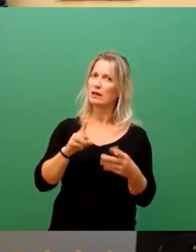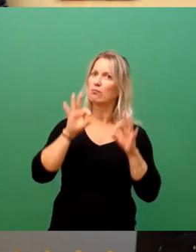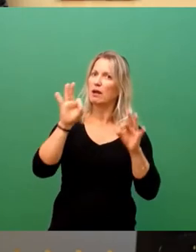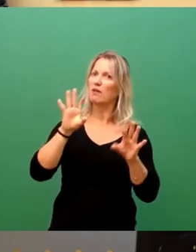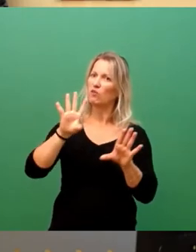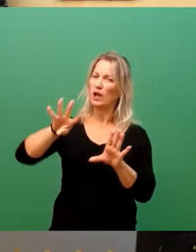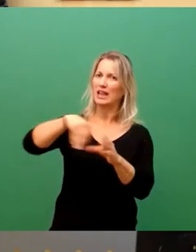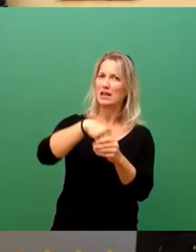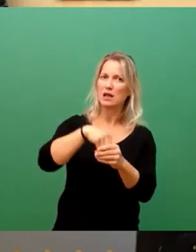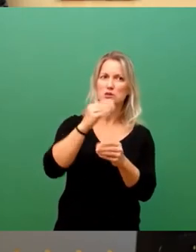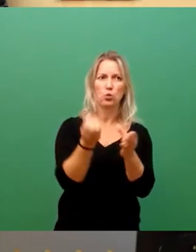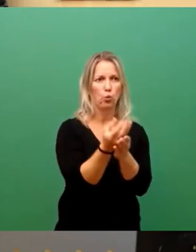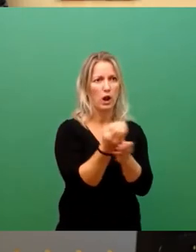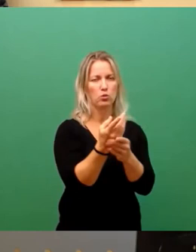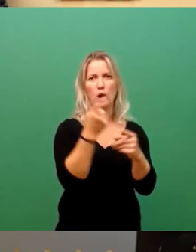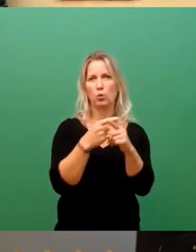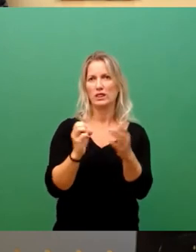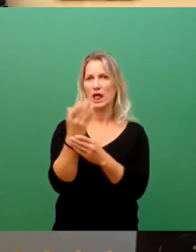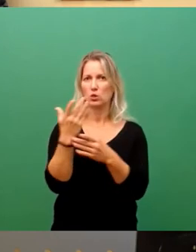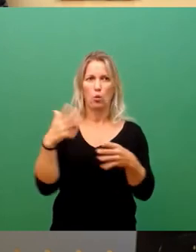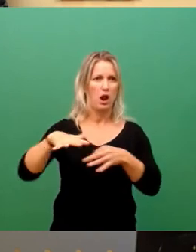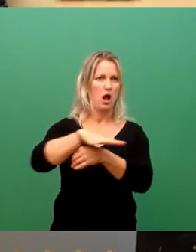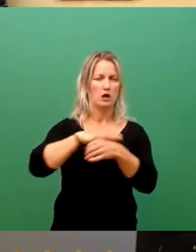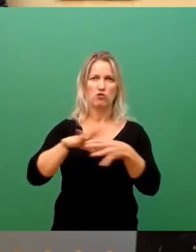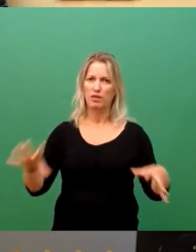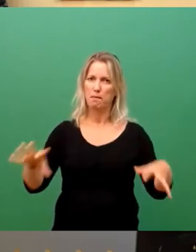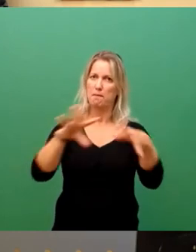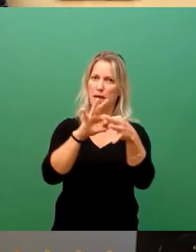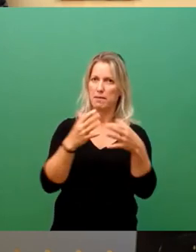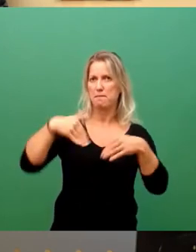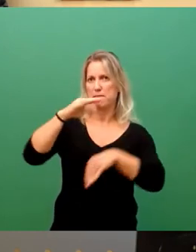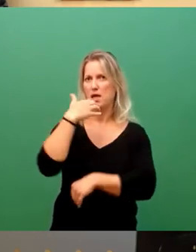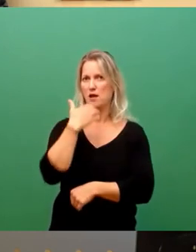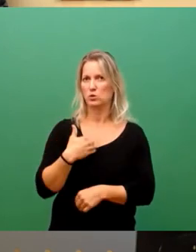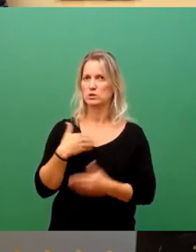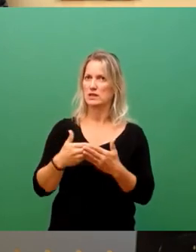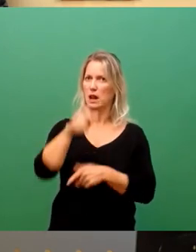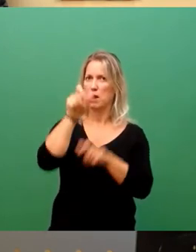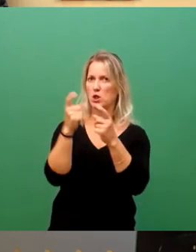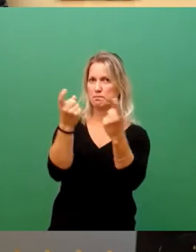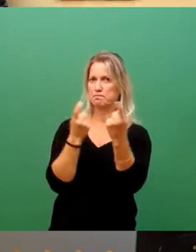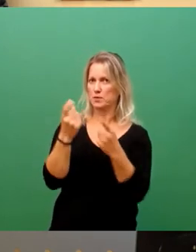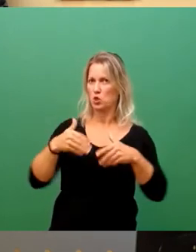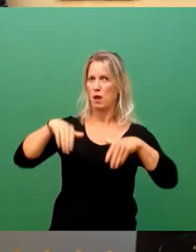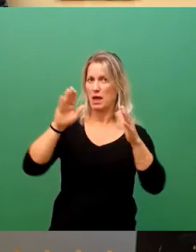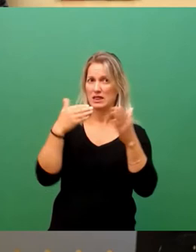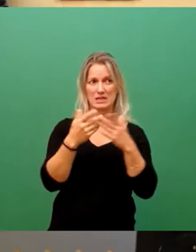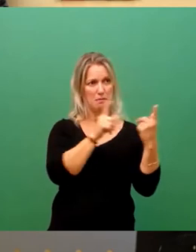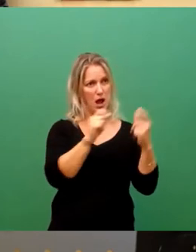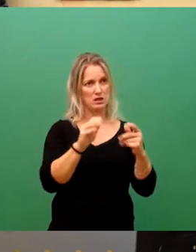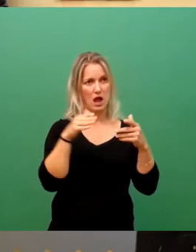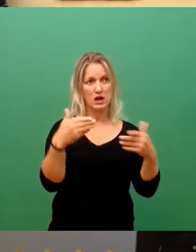von Kultur und Naturlandschaft. Von daher kann man diesem Antrag nur mit großem